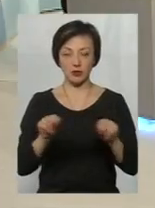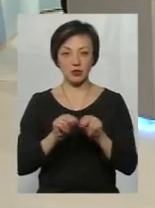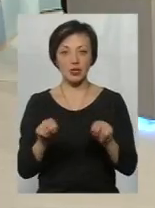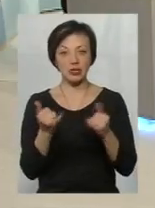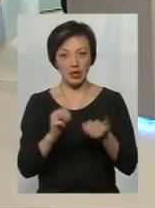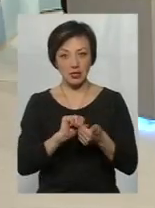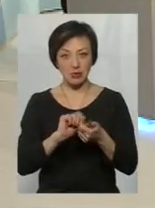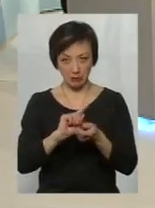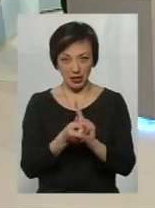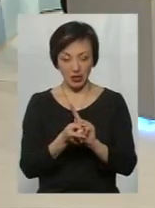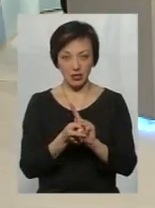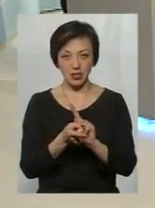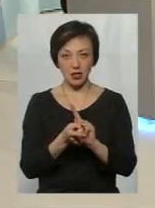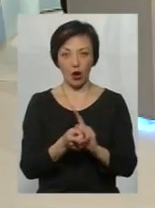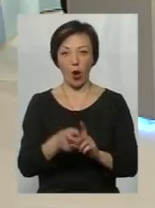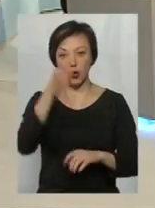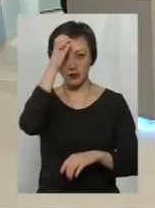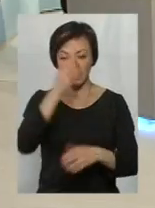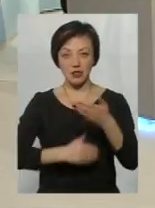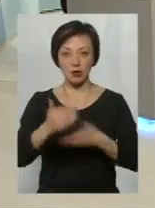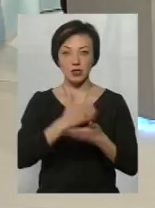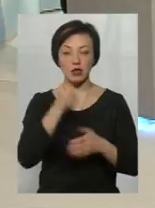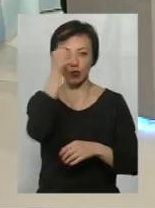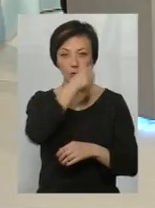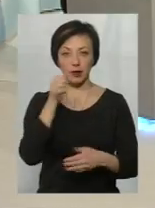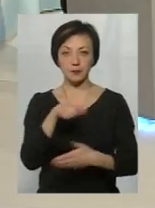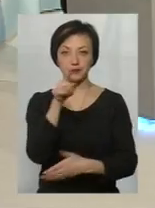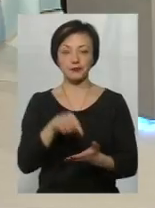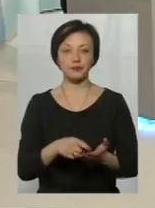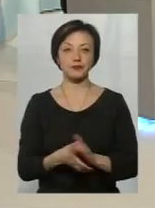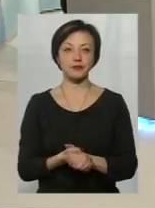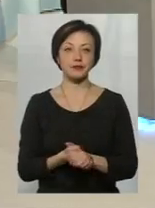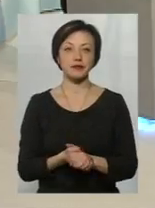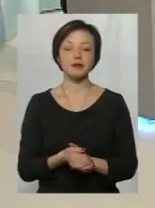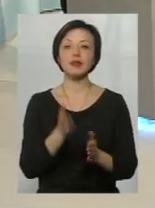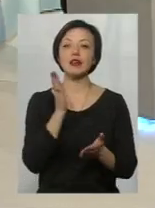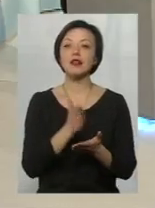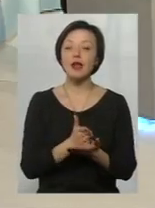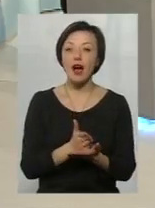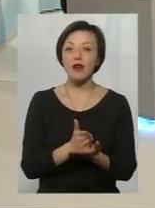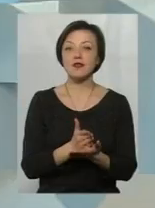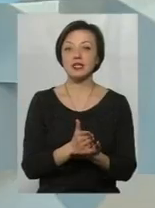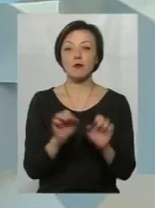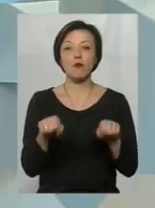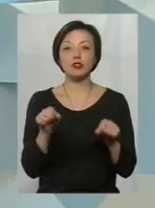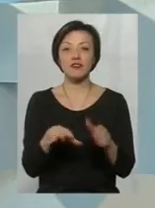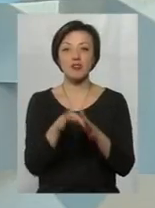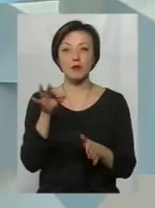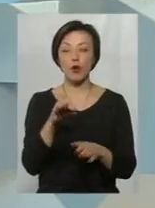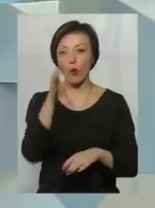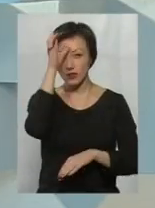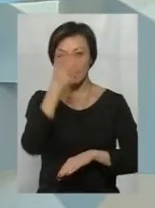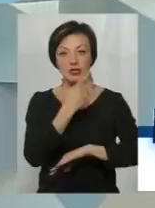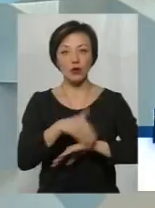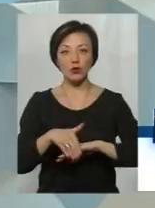зараз змінилась освіта за останні роки якось? Наявність, скажімо, можливості вибору освіти за кордоном відіграє не тільки